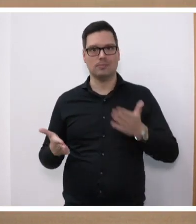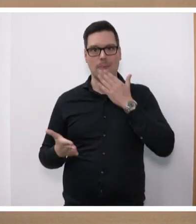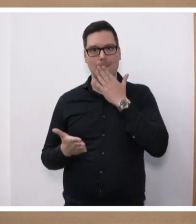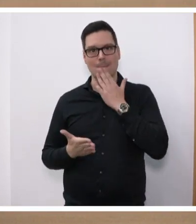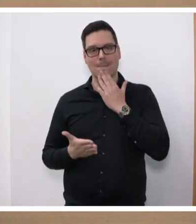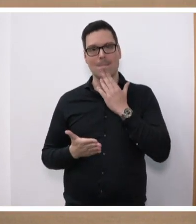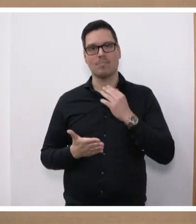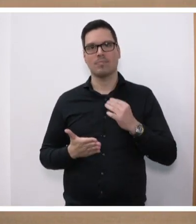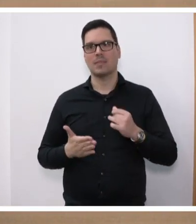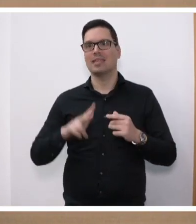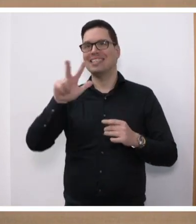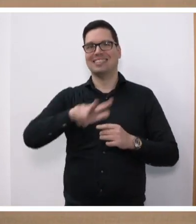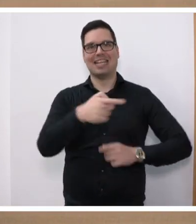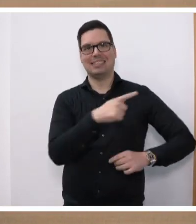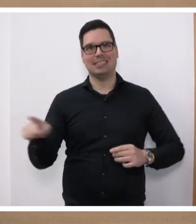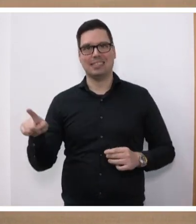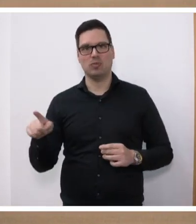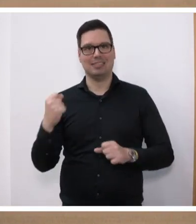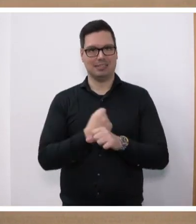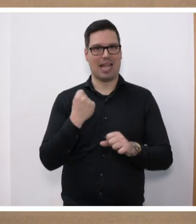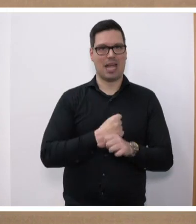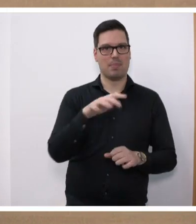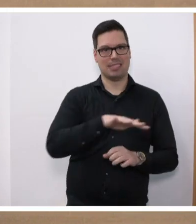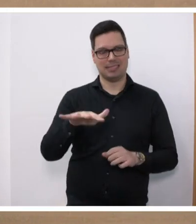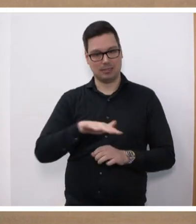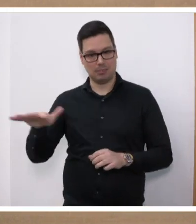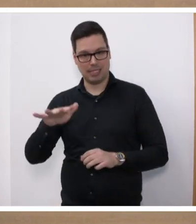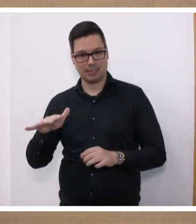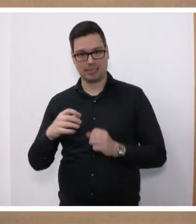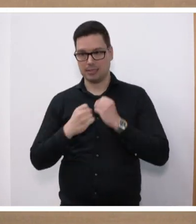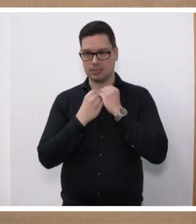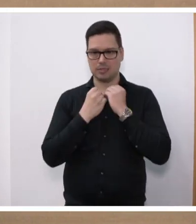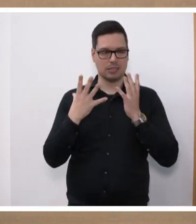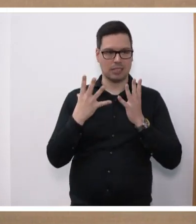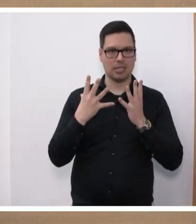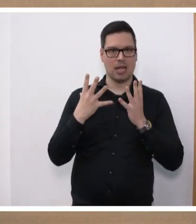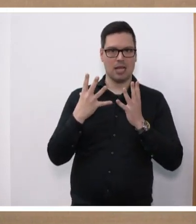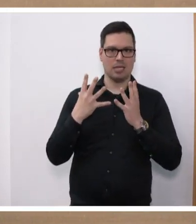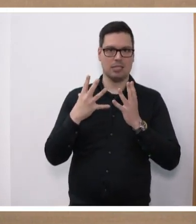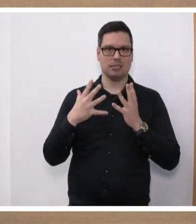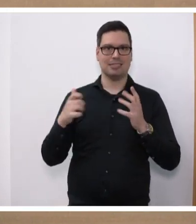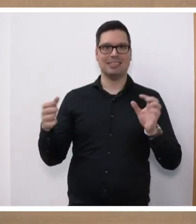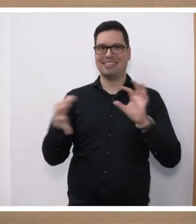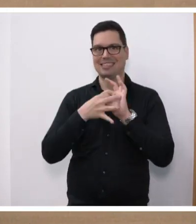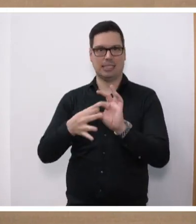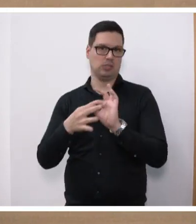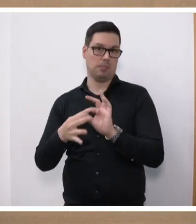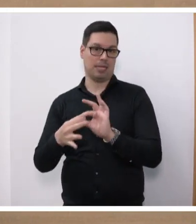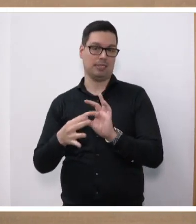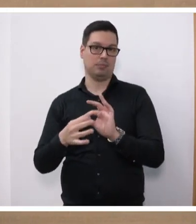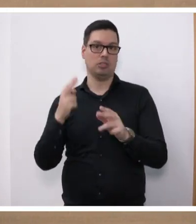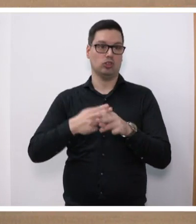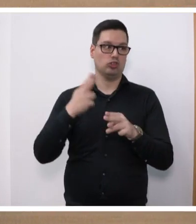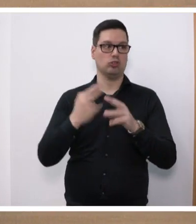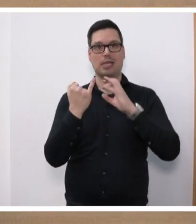Denn 13.000 Arbeitsplätze hängen direkt und im Umfeld deutlich mehr Arbeitsplätze hängen direkt an der Stahlindustrie.